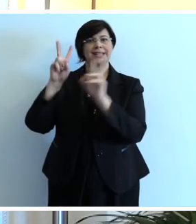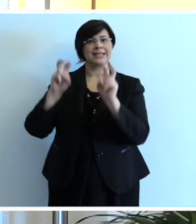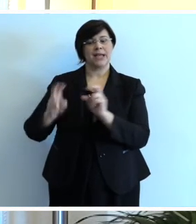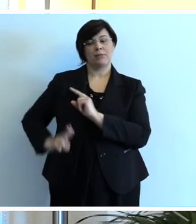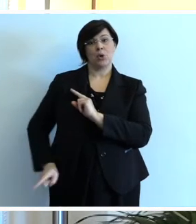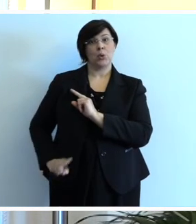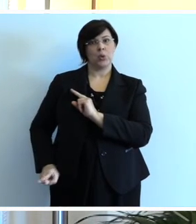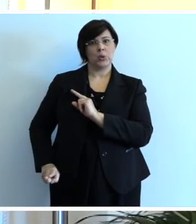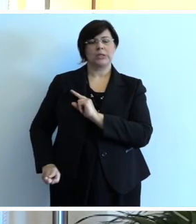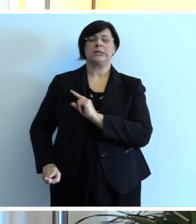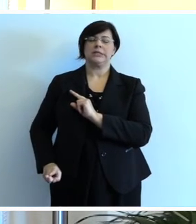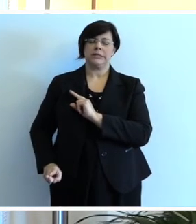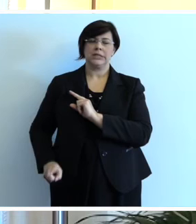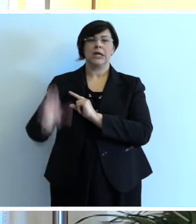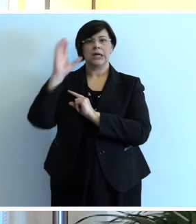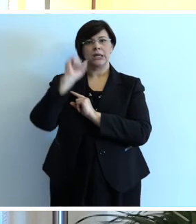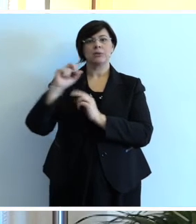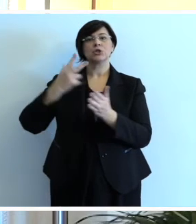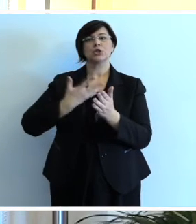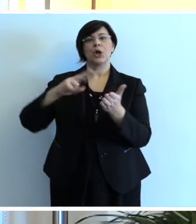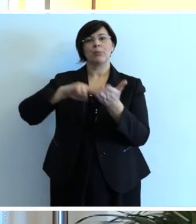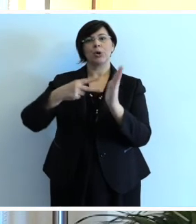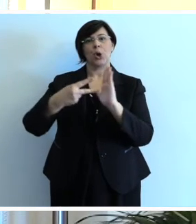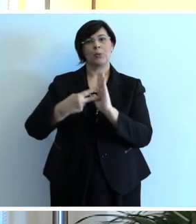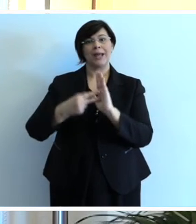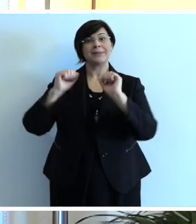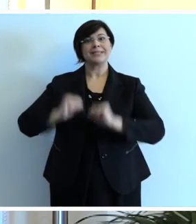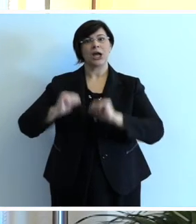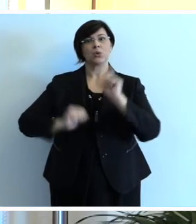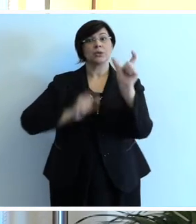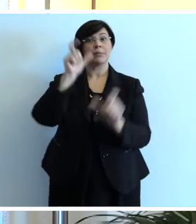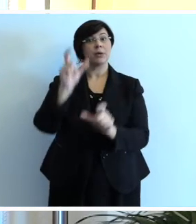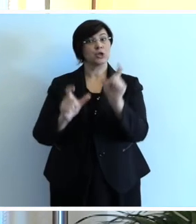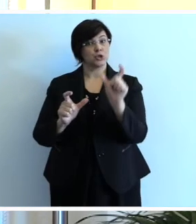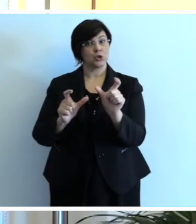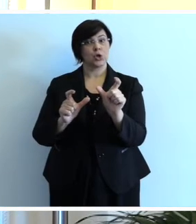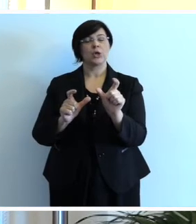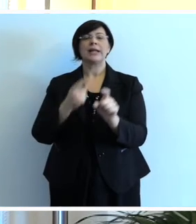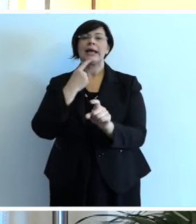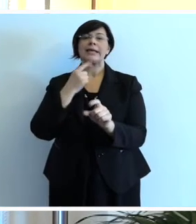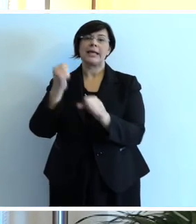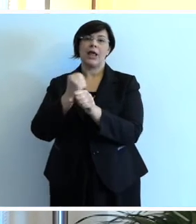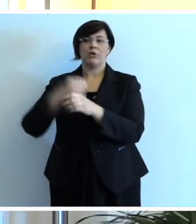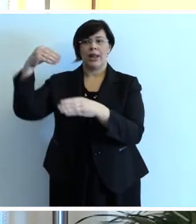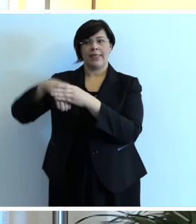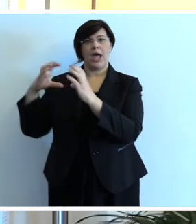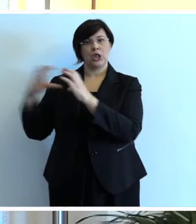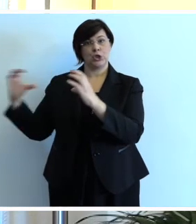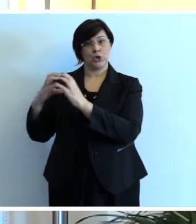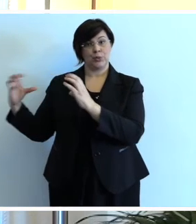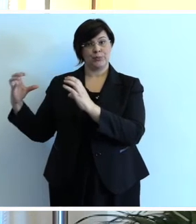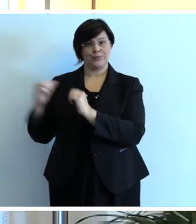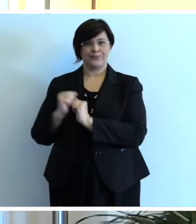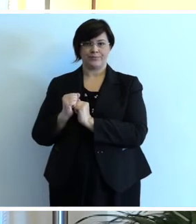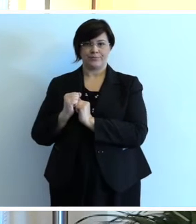cittadini di Serra, rendersi conto che non solo creano problemi, ma creano problemi alla salute della gente e ai lavoratori che